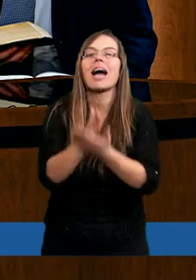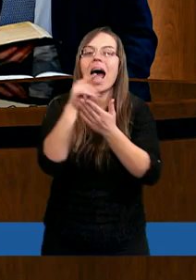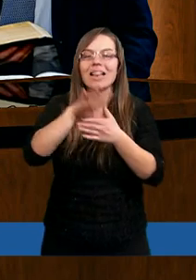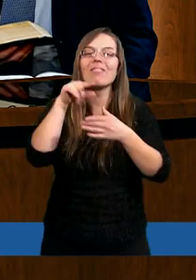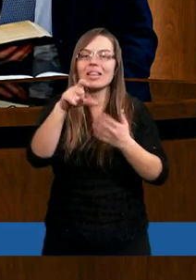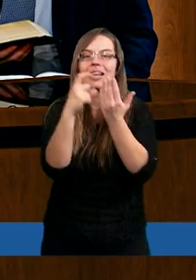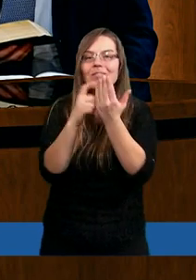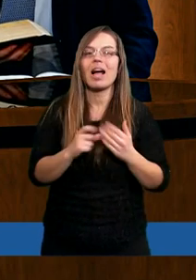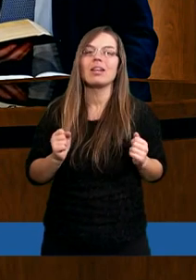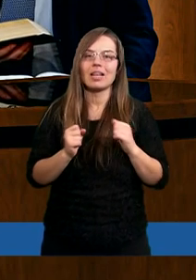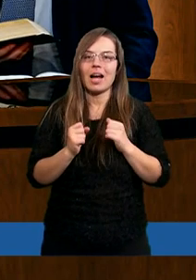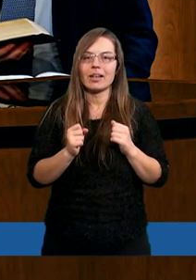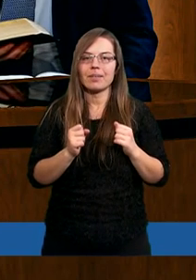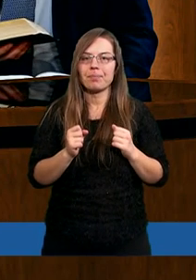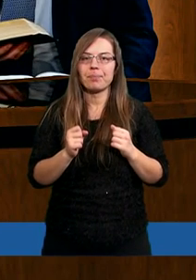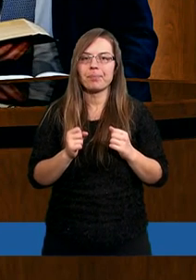tutaj apostoł Paweł?